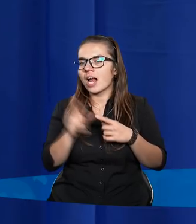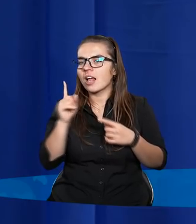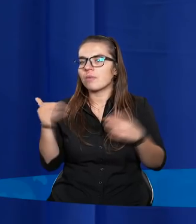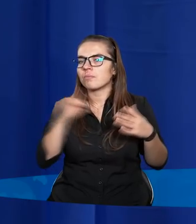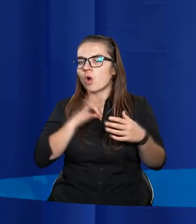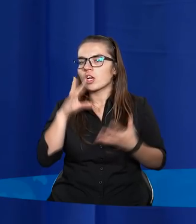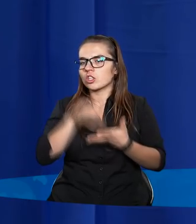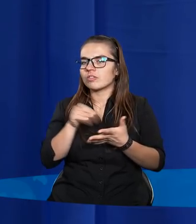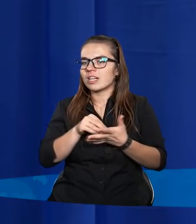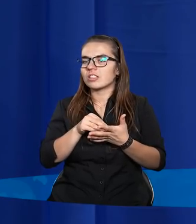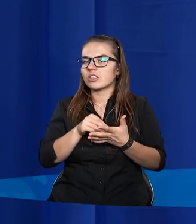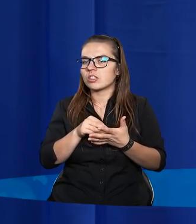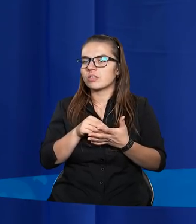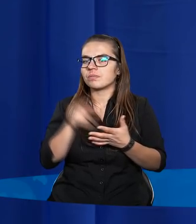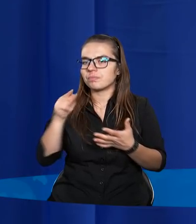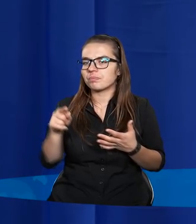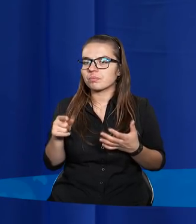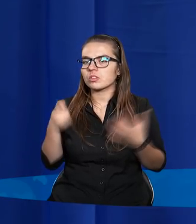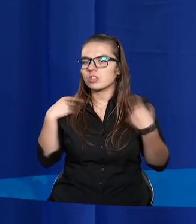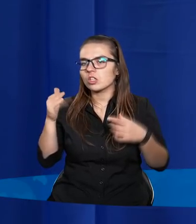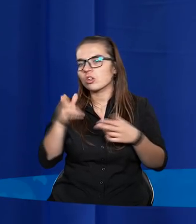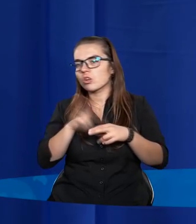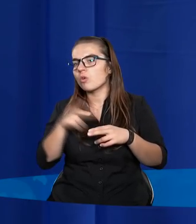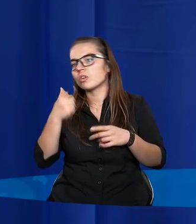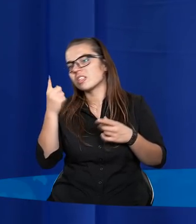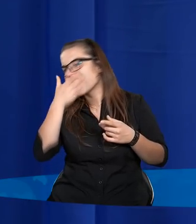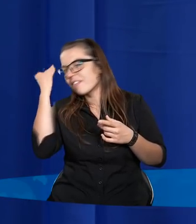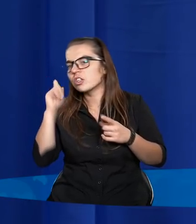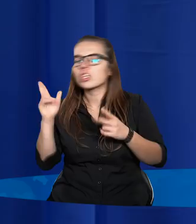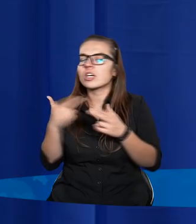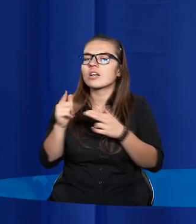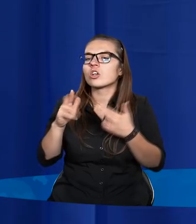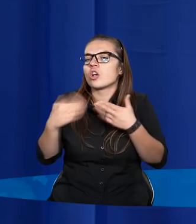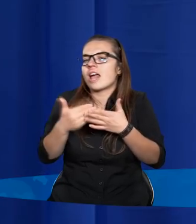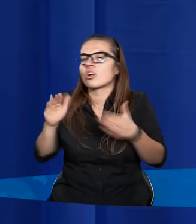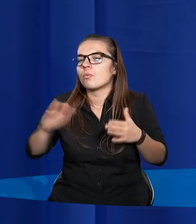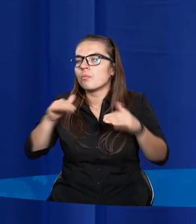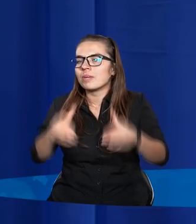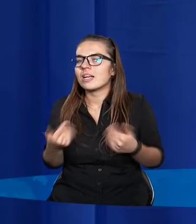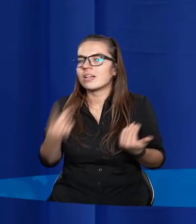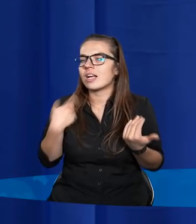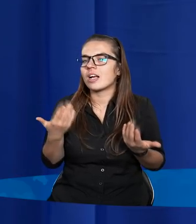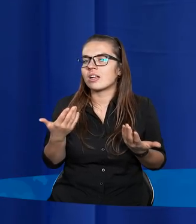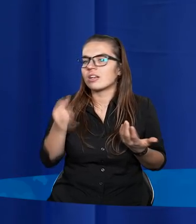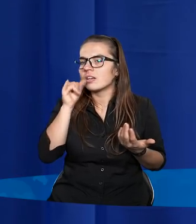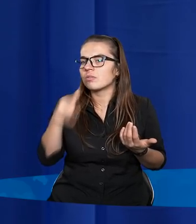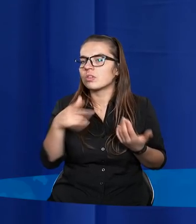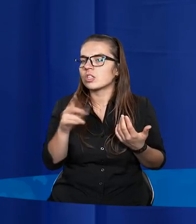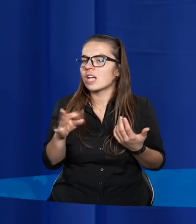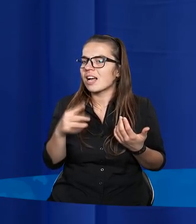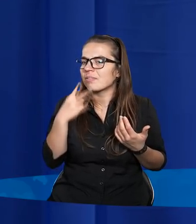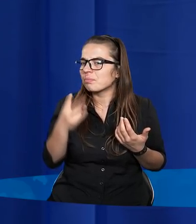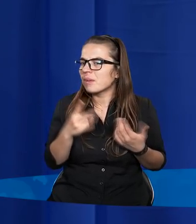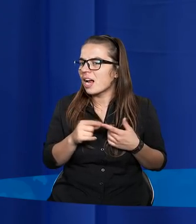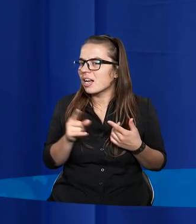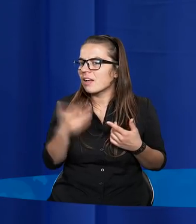z mojego doświadczenia, a kiedy rozmawiam z ludźmi, którzy płaczą i nie wiedzą, dlaczego Bóg milczy, ja nie mówię, że to jest dobra odpowiedź,